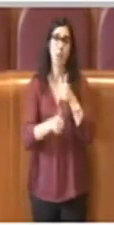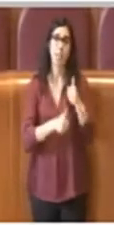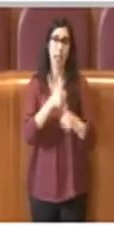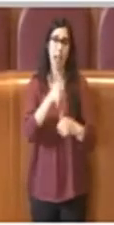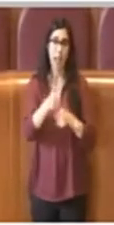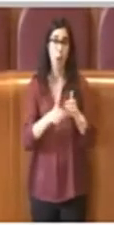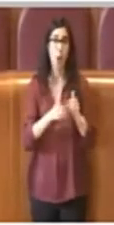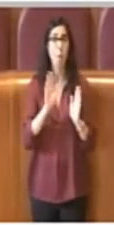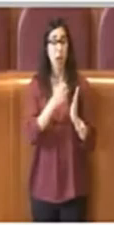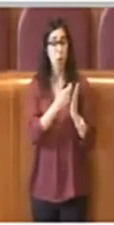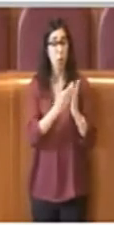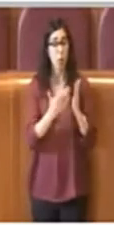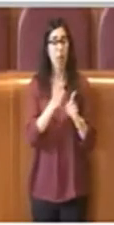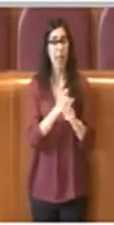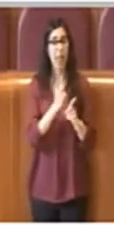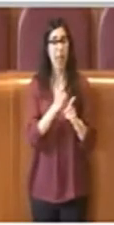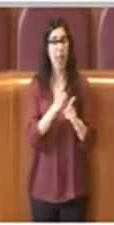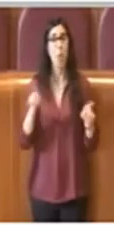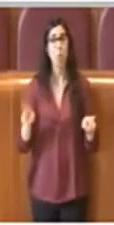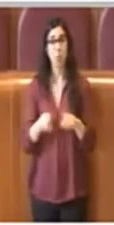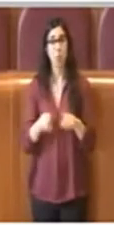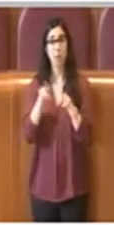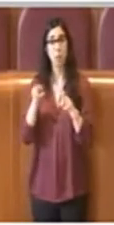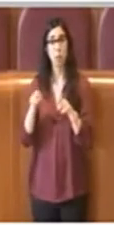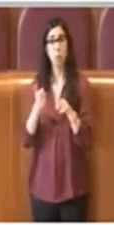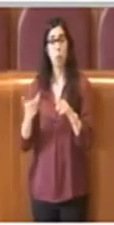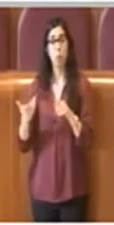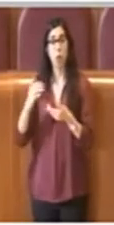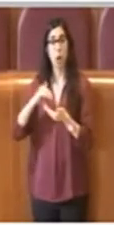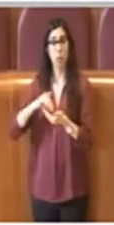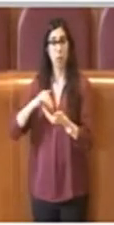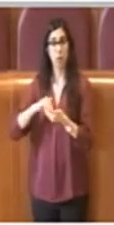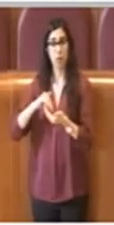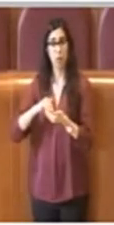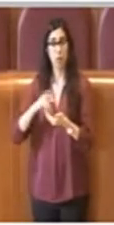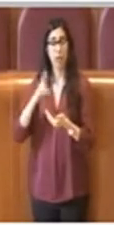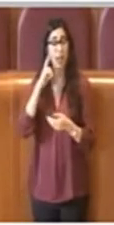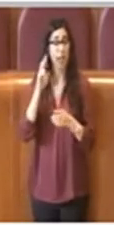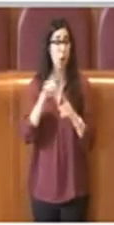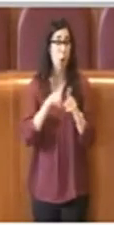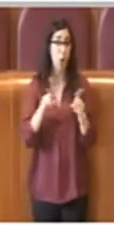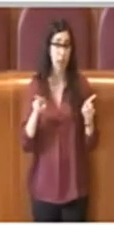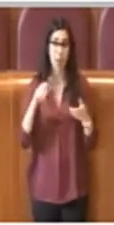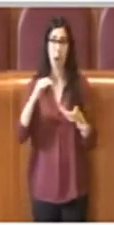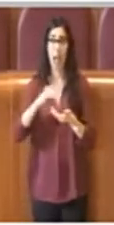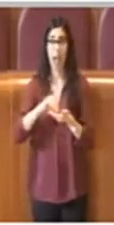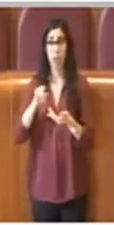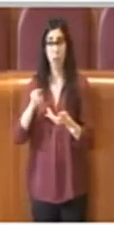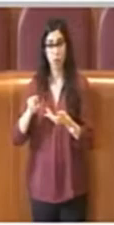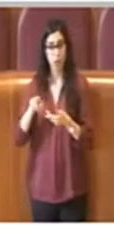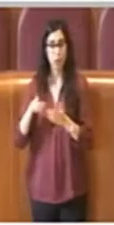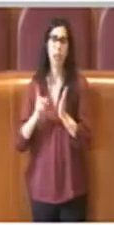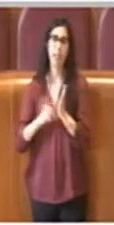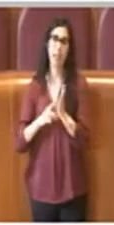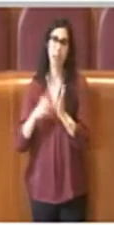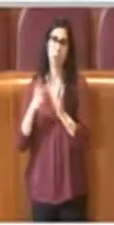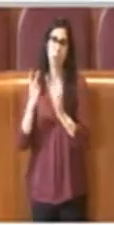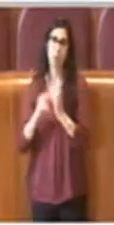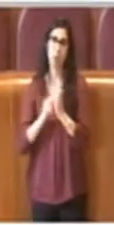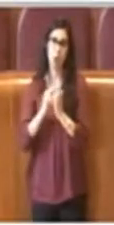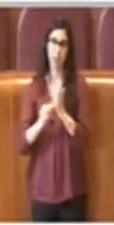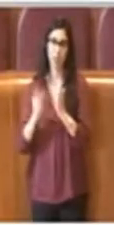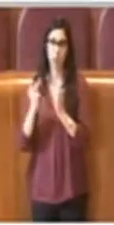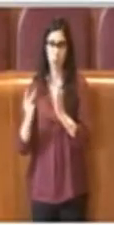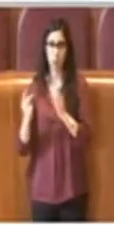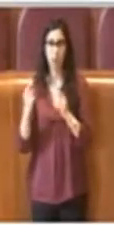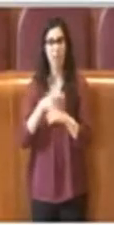delle associazioni, ma ricordiamo però che come abbiamo specificato in precedenza che le associazioni hanno diritto a due voti, mentre il singolo ha diritto ad